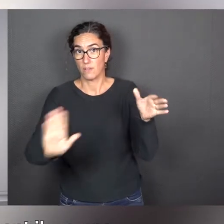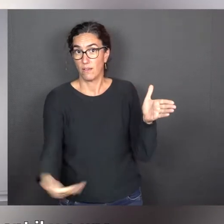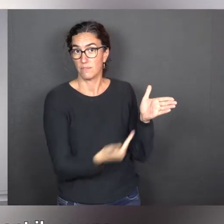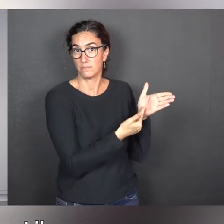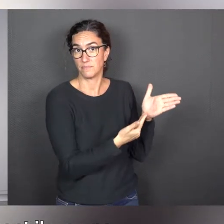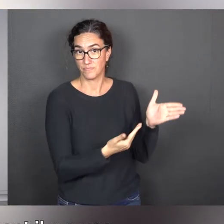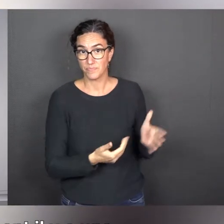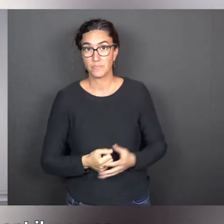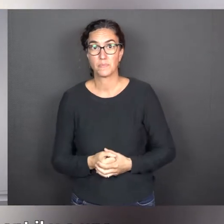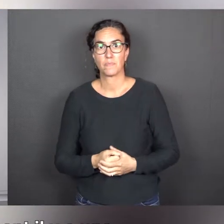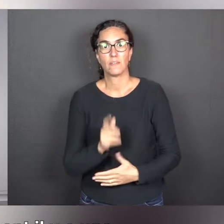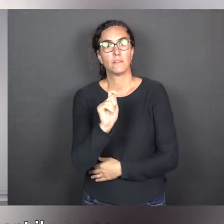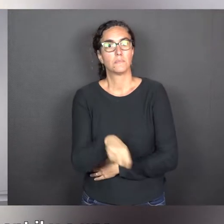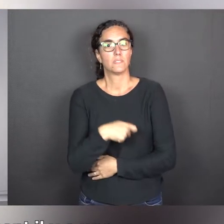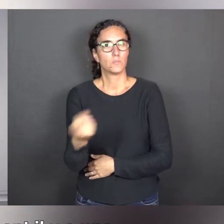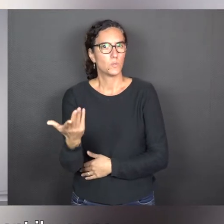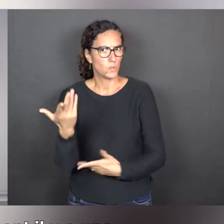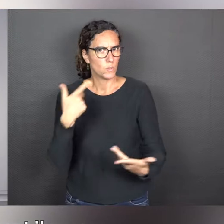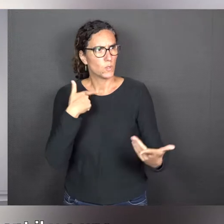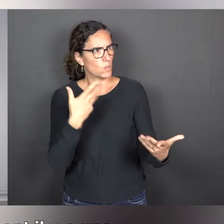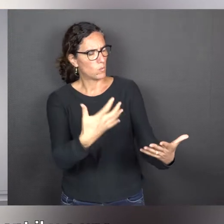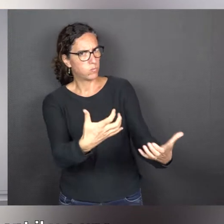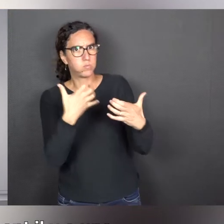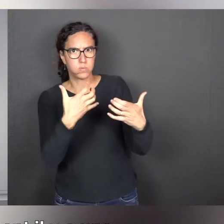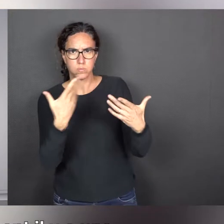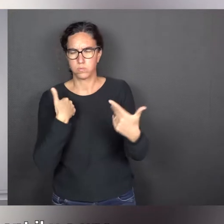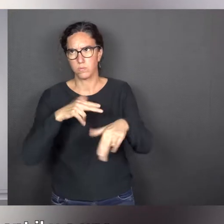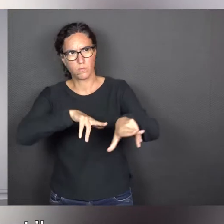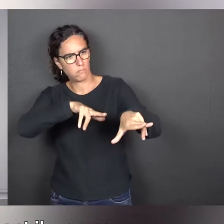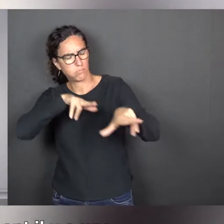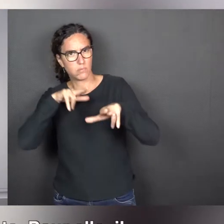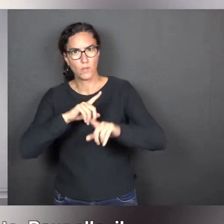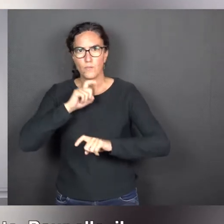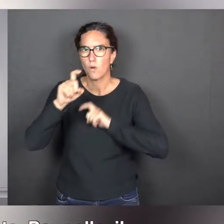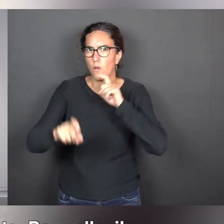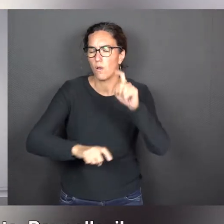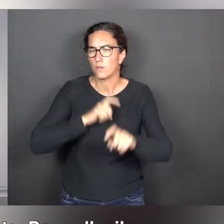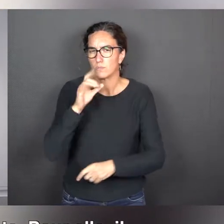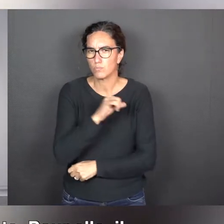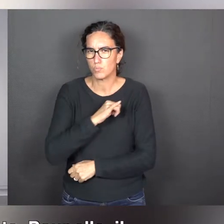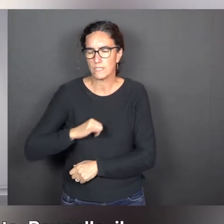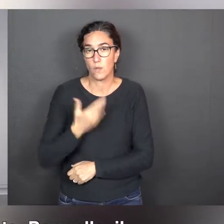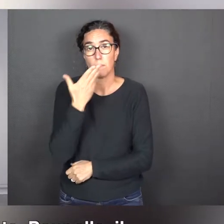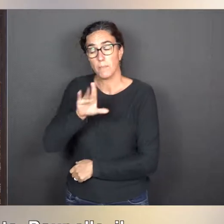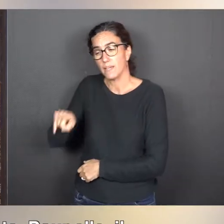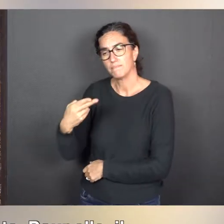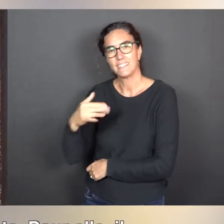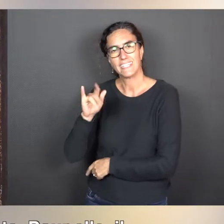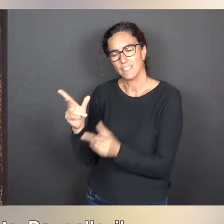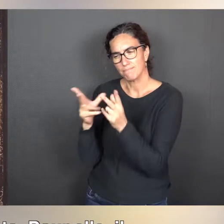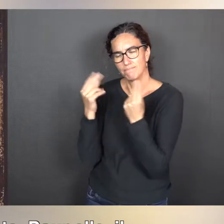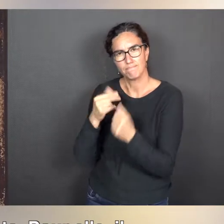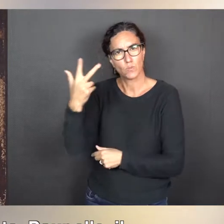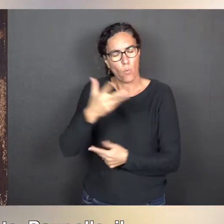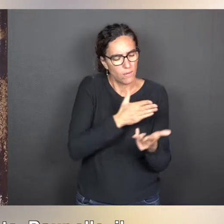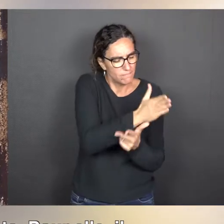aléatoire. Donc, il évidemment une forme de violence très forte dans ce geste. Pour Niki, il y a trois aspects. Pour elle,